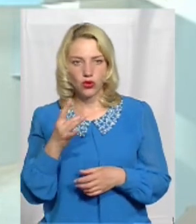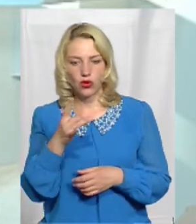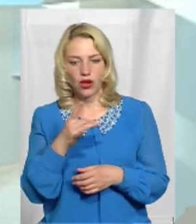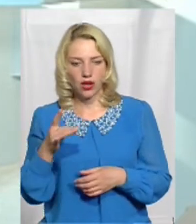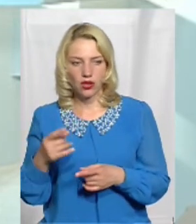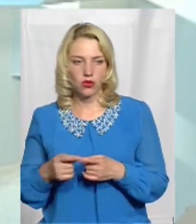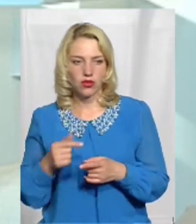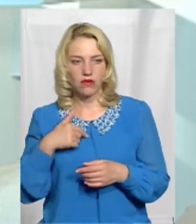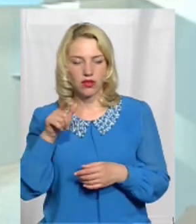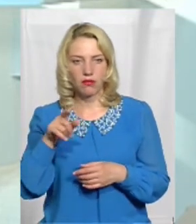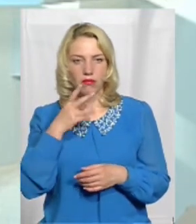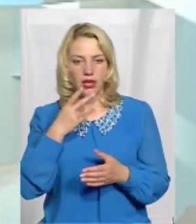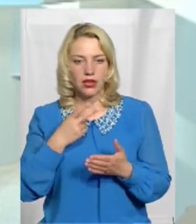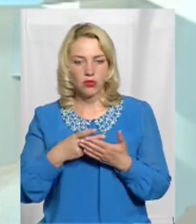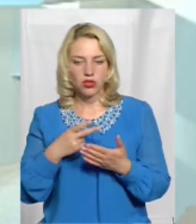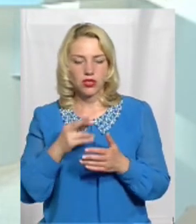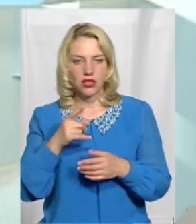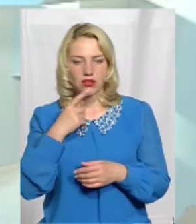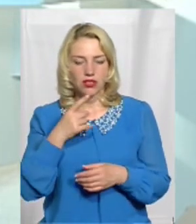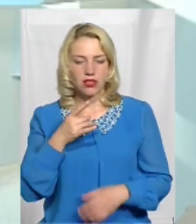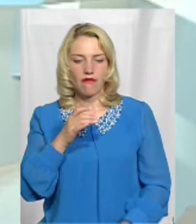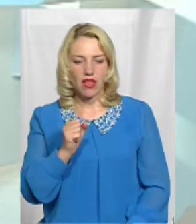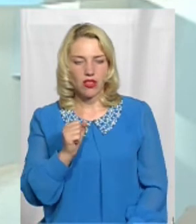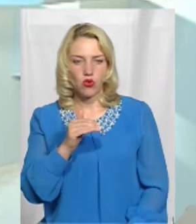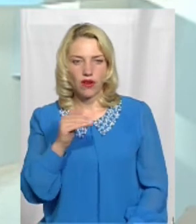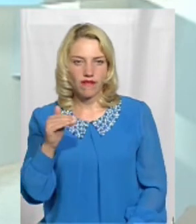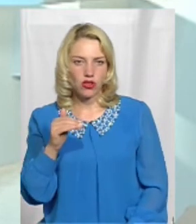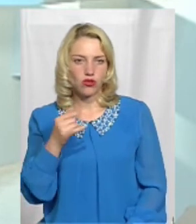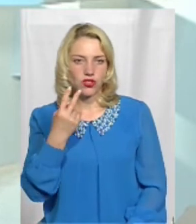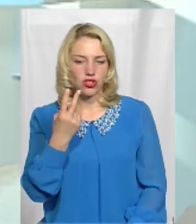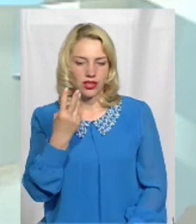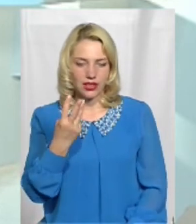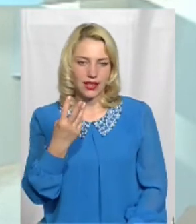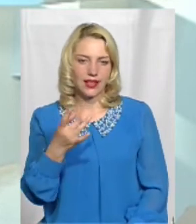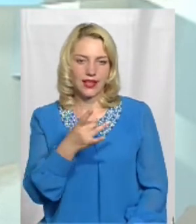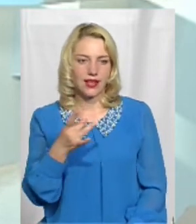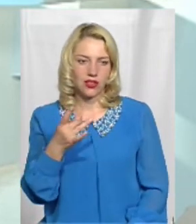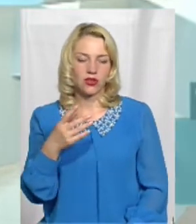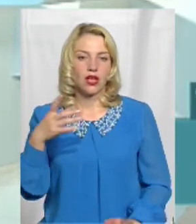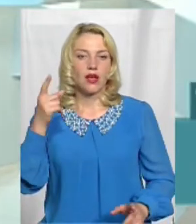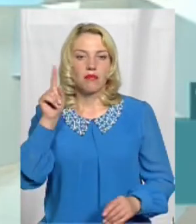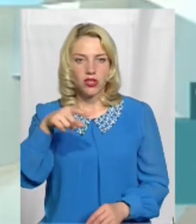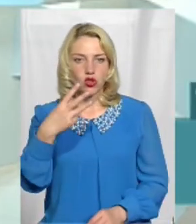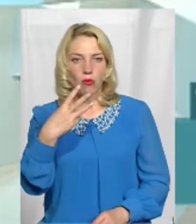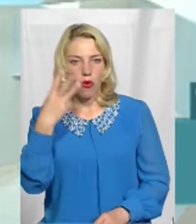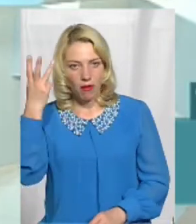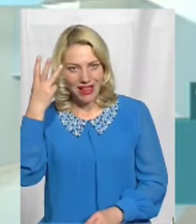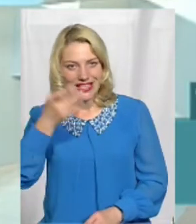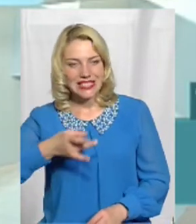передбачається, як сказав Анатолій Федорович Три райони, причому Хмельницький район